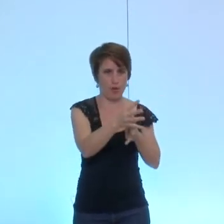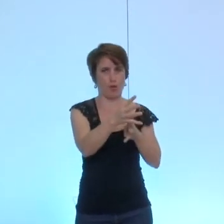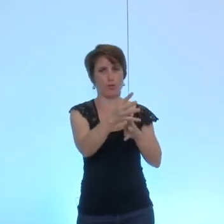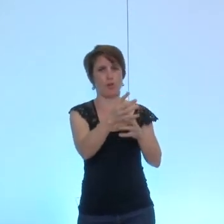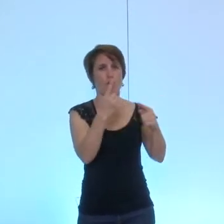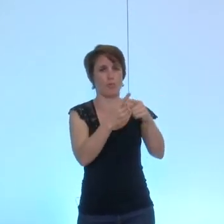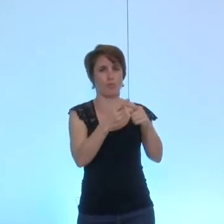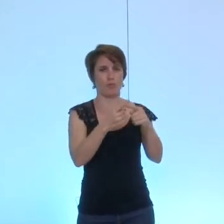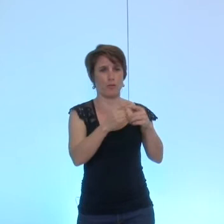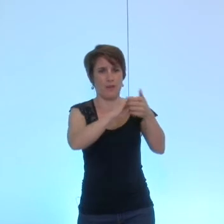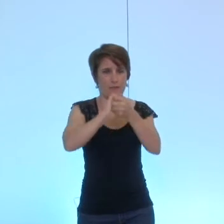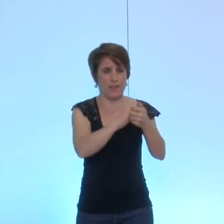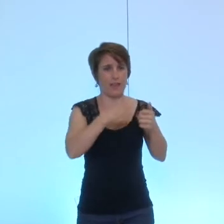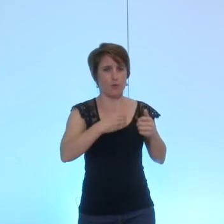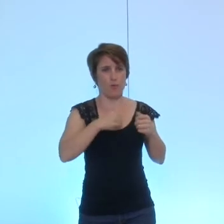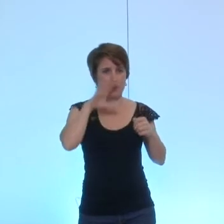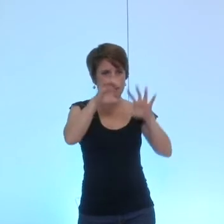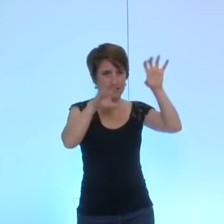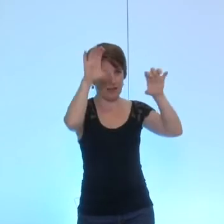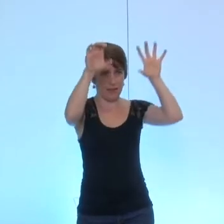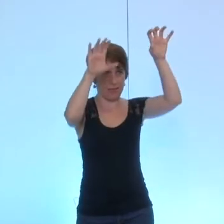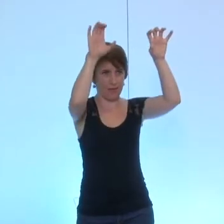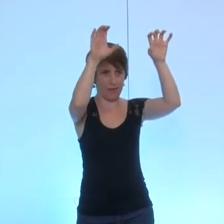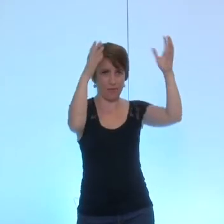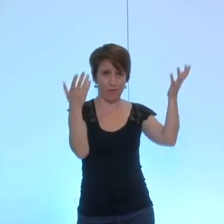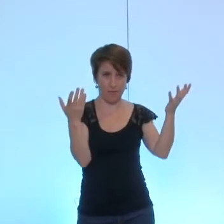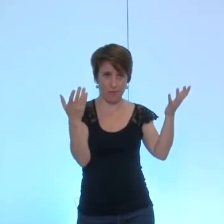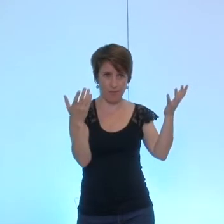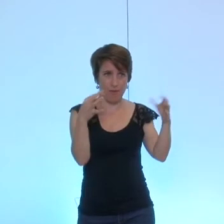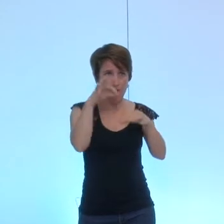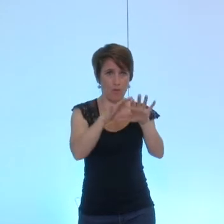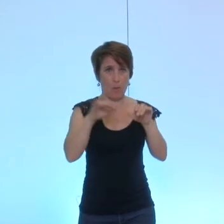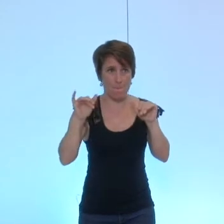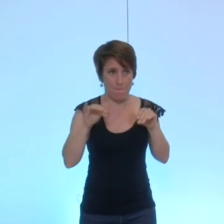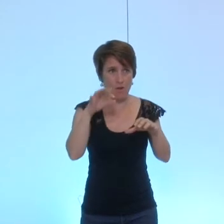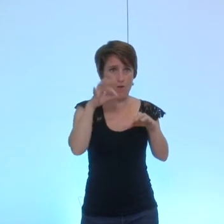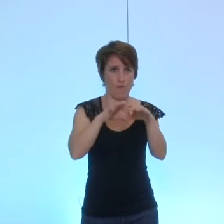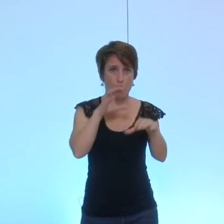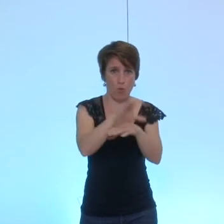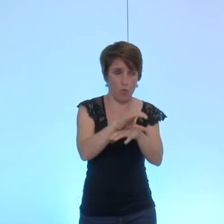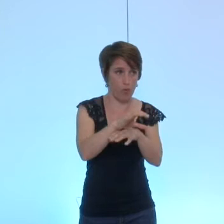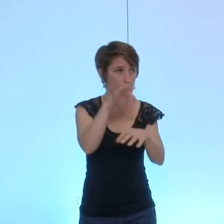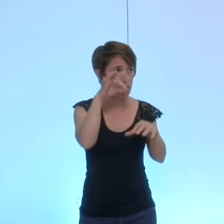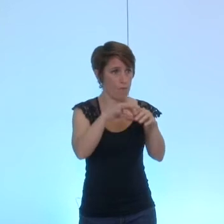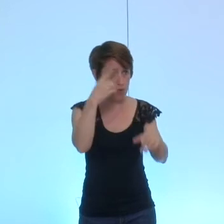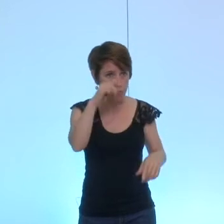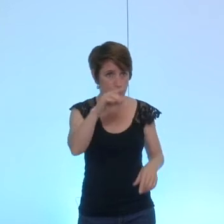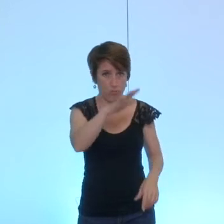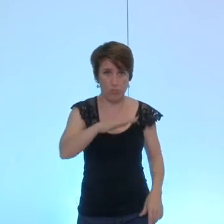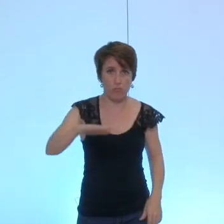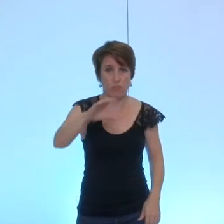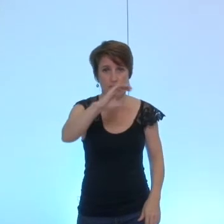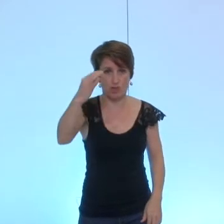d'Escalade dans la maison de la montagne qui s'abstient qui est contre qui est pour